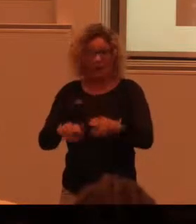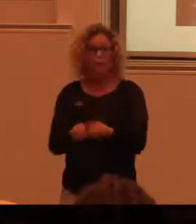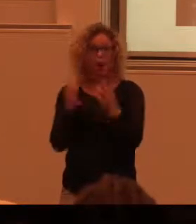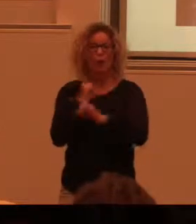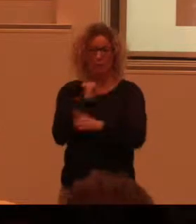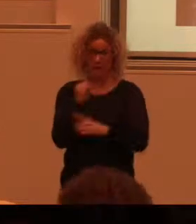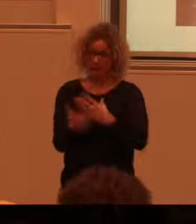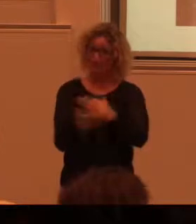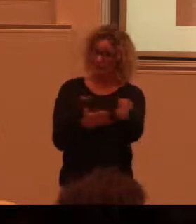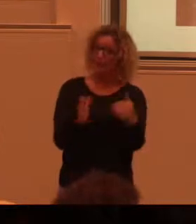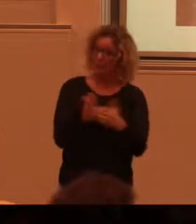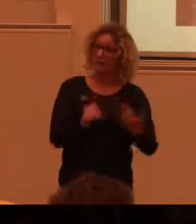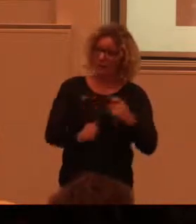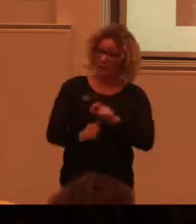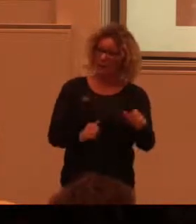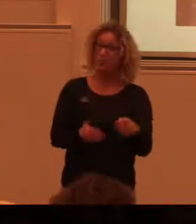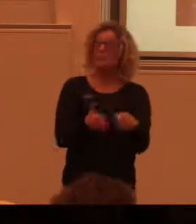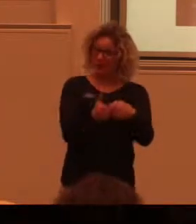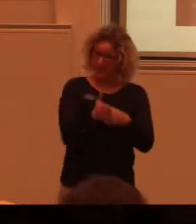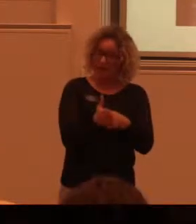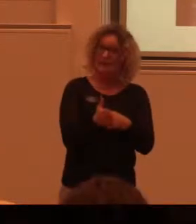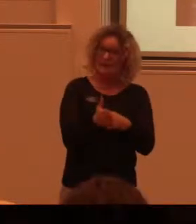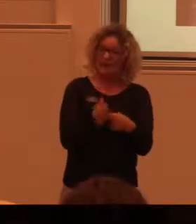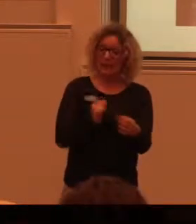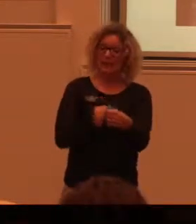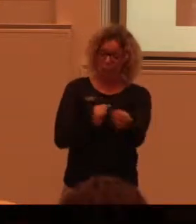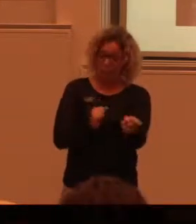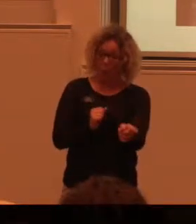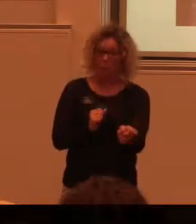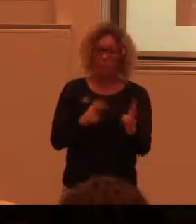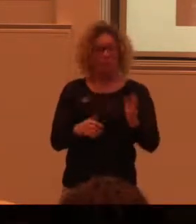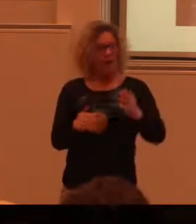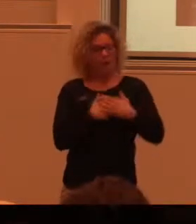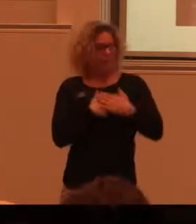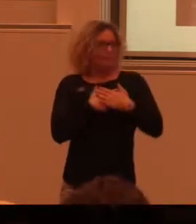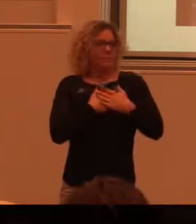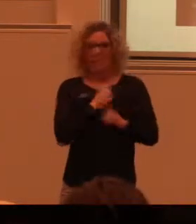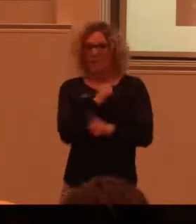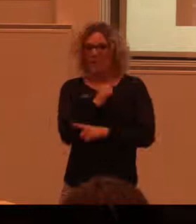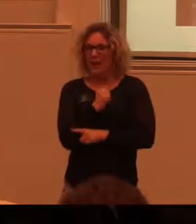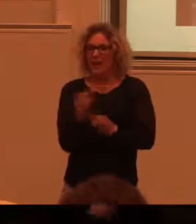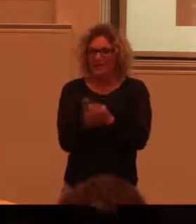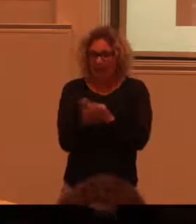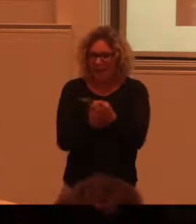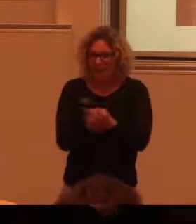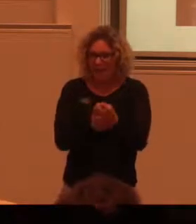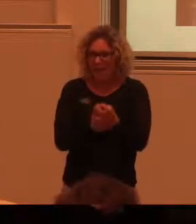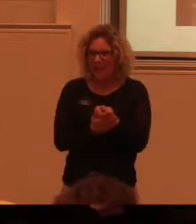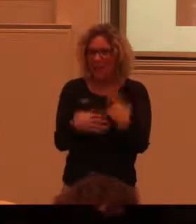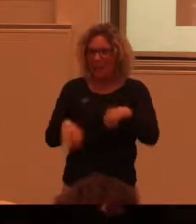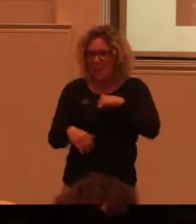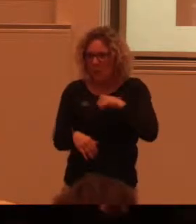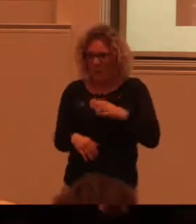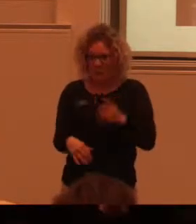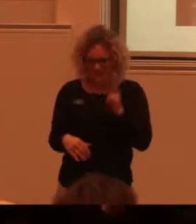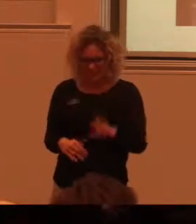modeller och säljer dem till turister. Framförallt de som säger älskar modelljärnvägar. För det är mycket roligare